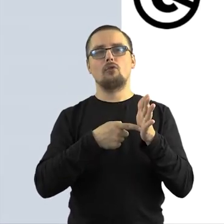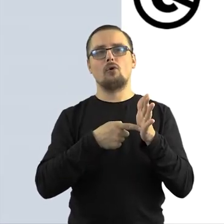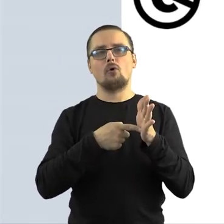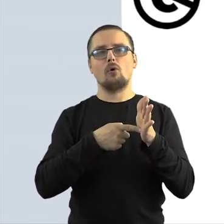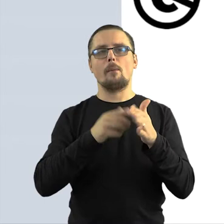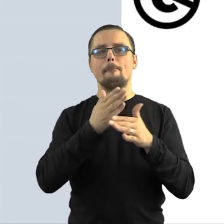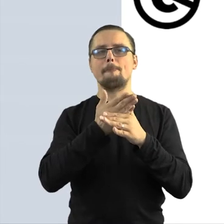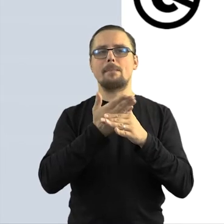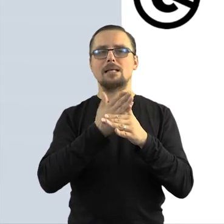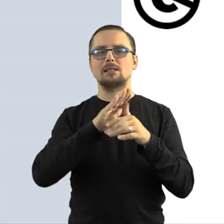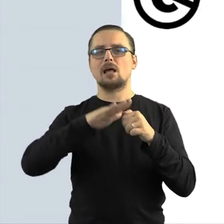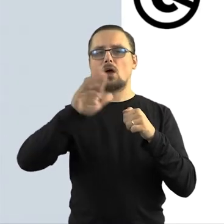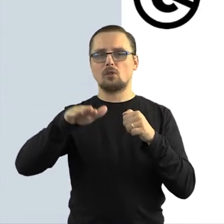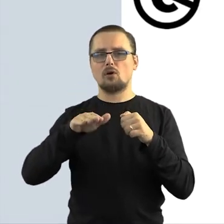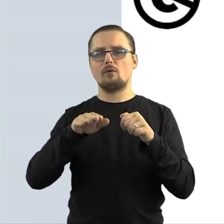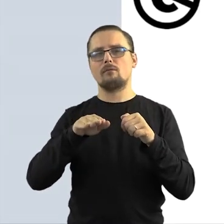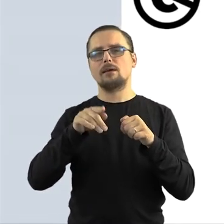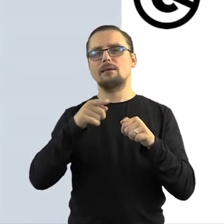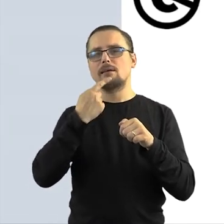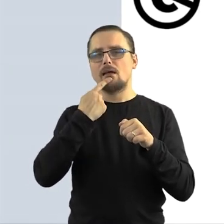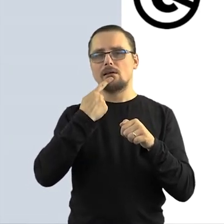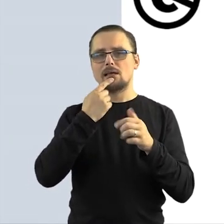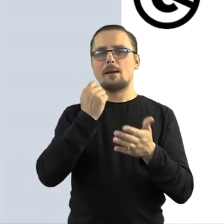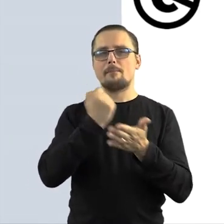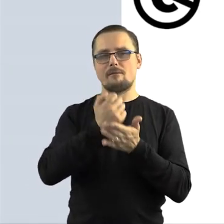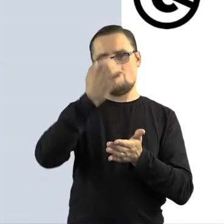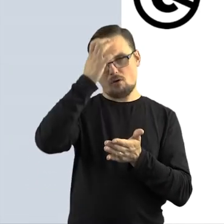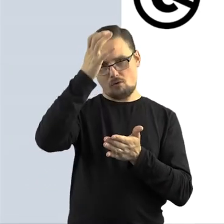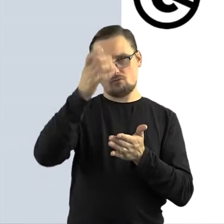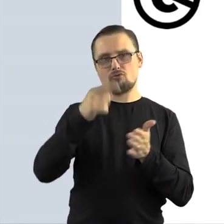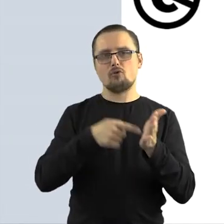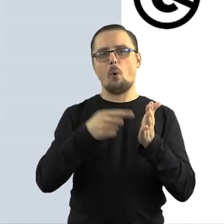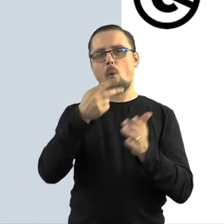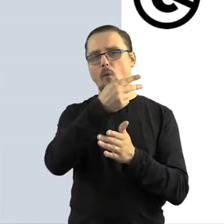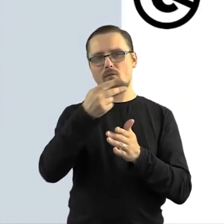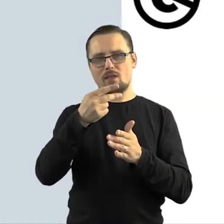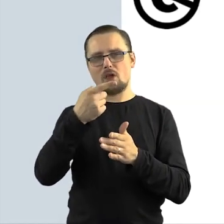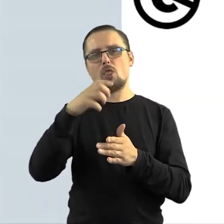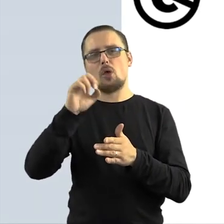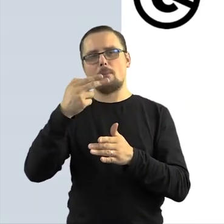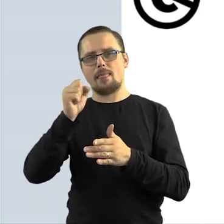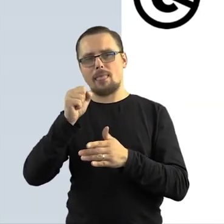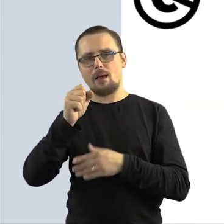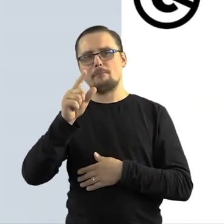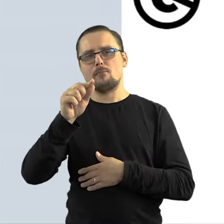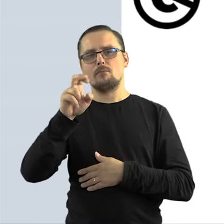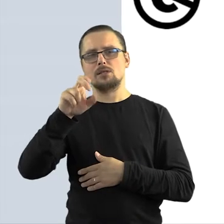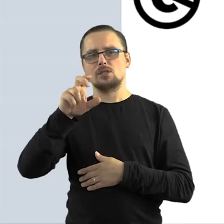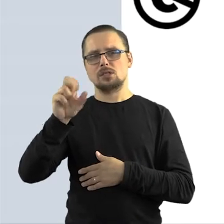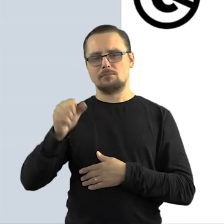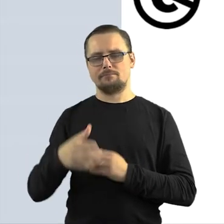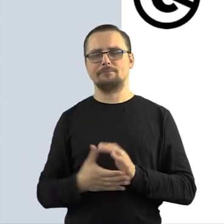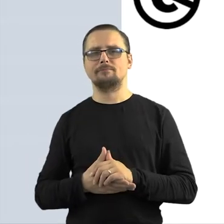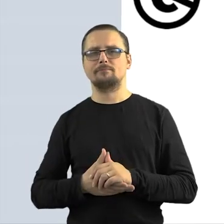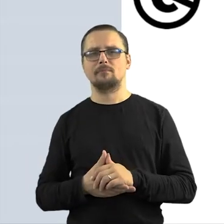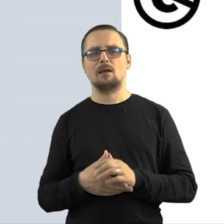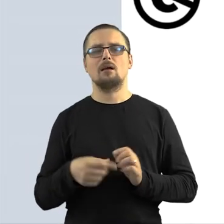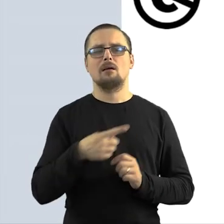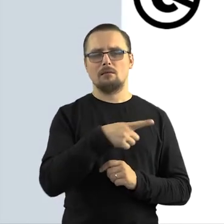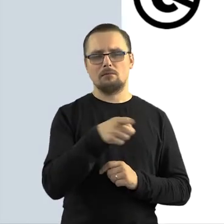autorskiego oznacza to, że ten utwór jest w domenie publicznej, więc mogą Państwo w bezpieczny sposób, prawnie, bezpłatnie